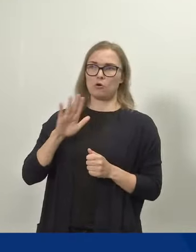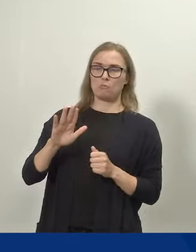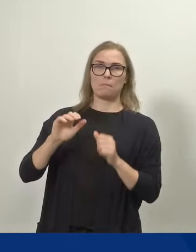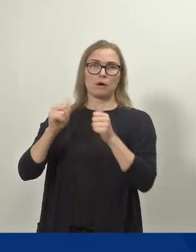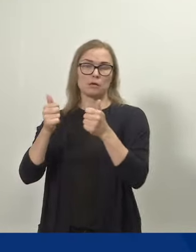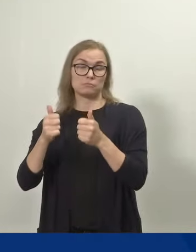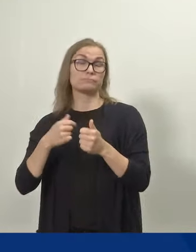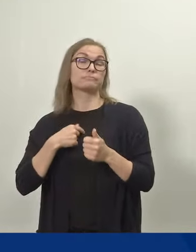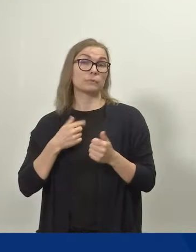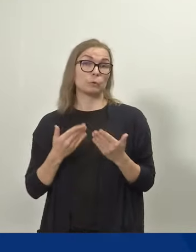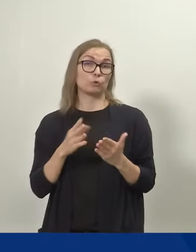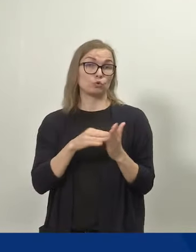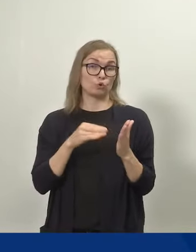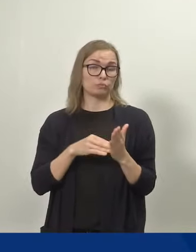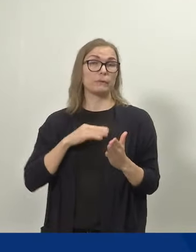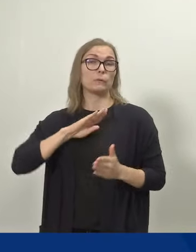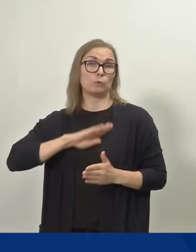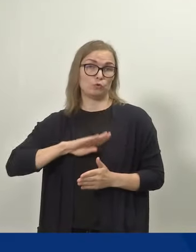Kiitos.